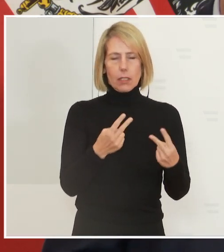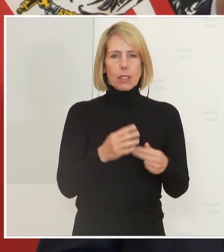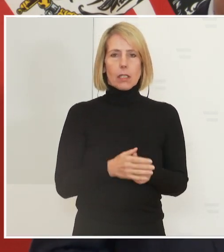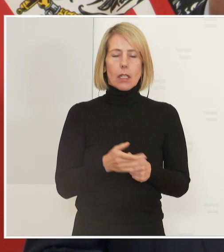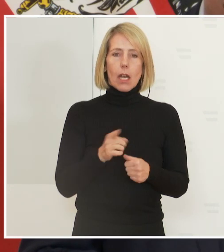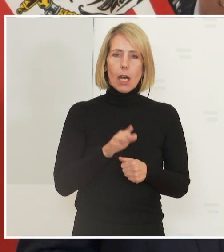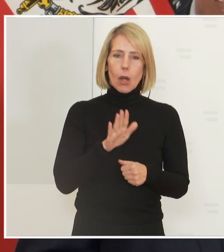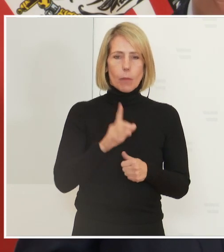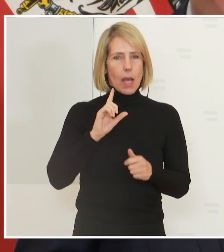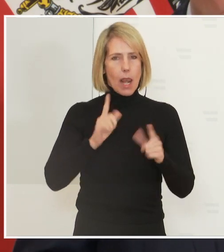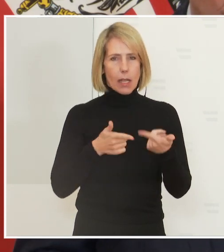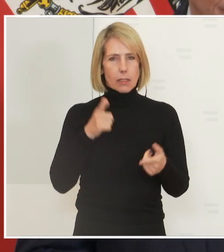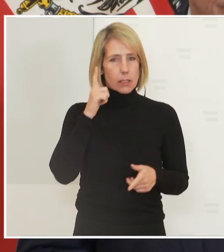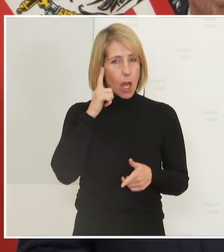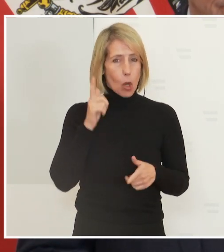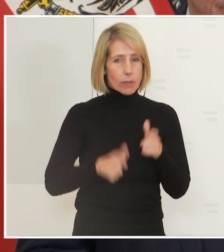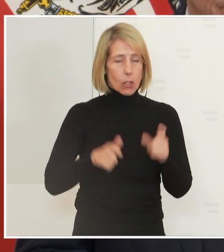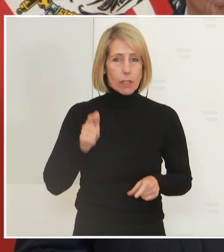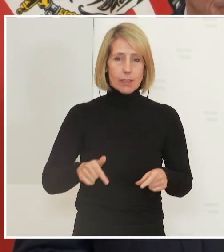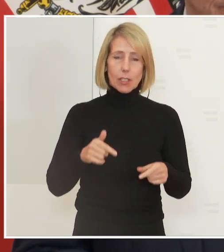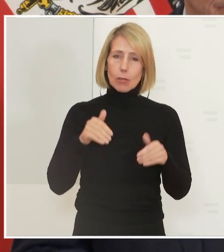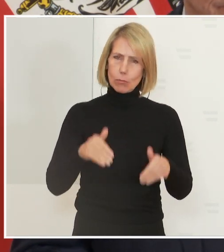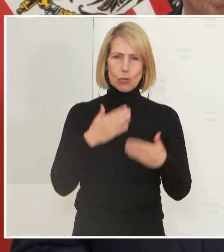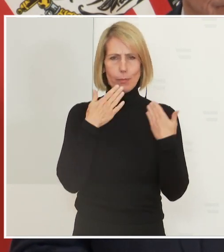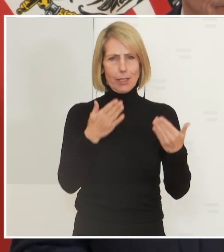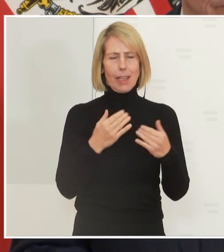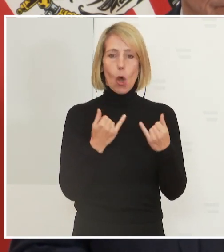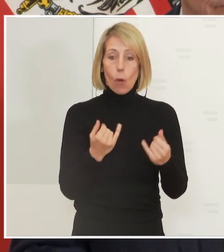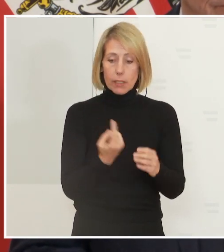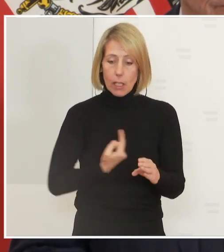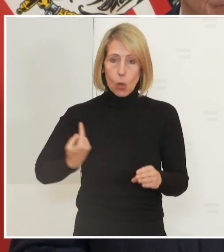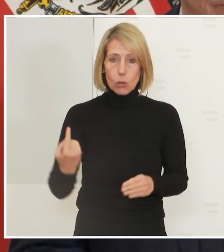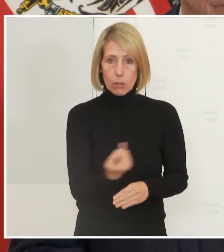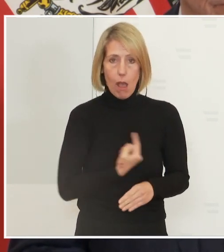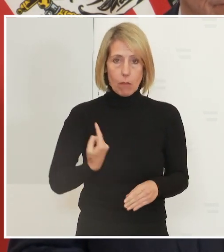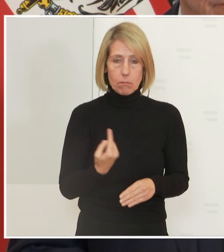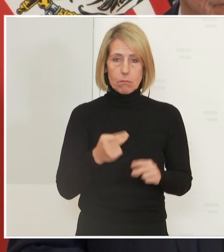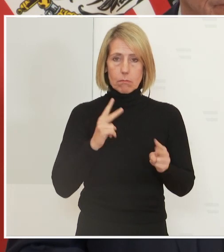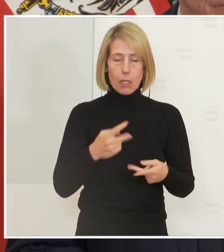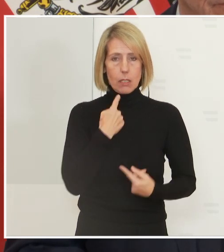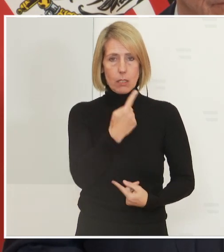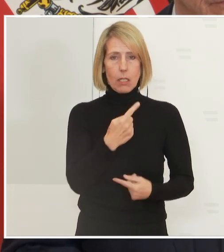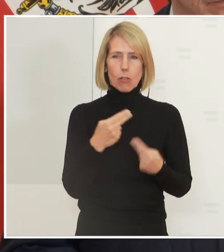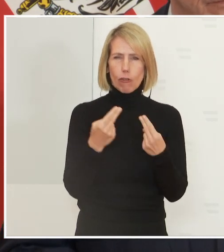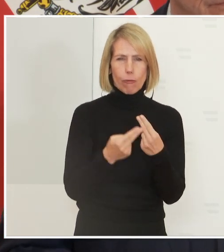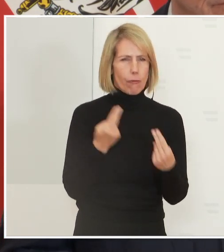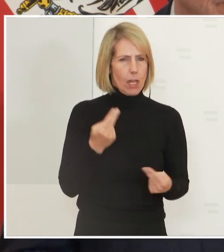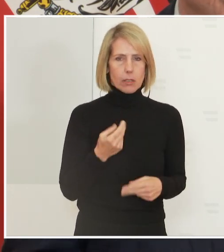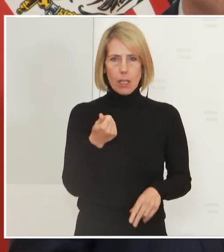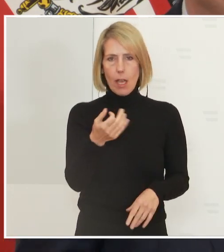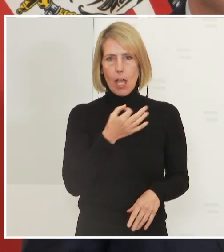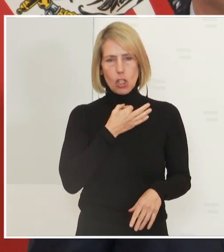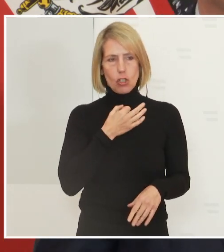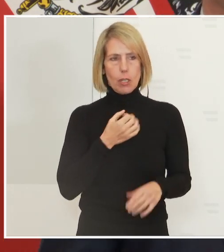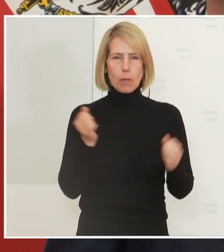bei den Landeshauptleuten. Nach der heutigen Runde kann ich berichten, dass wir fast Einstimmigkeit erzielt